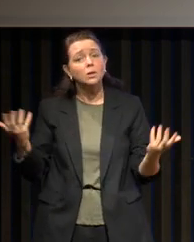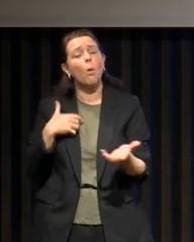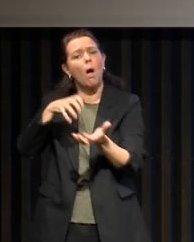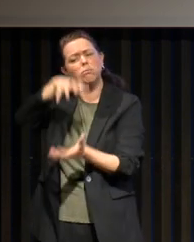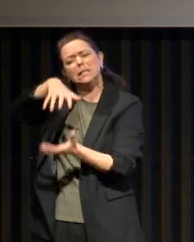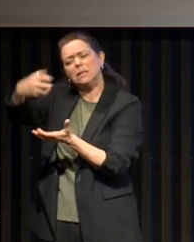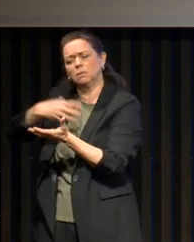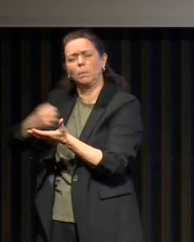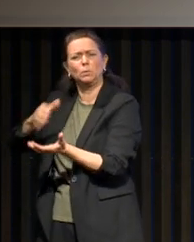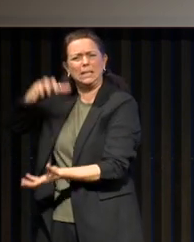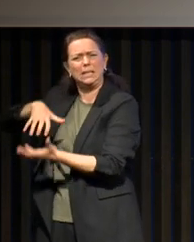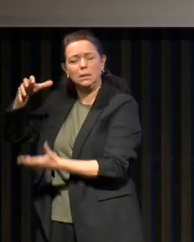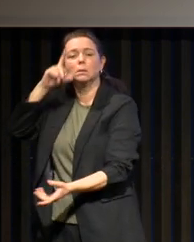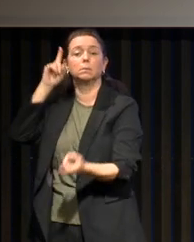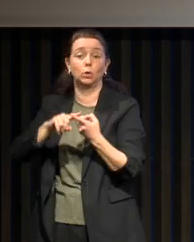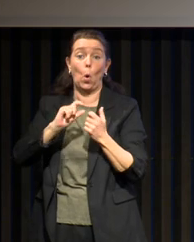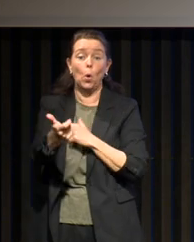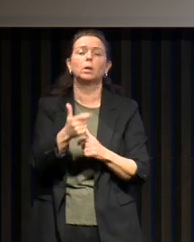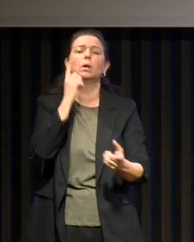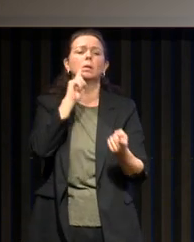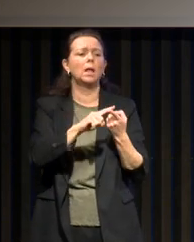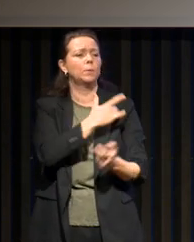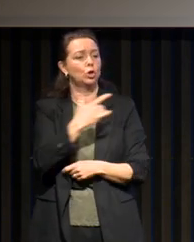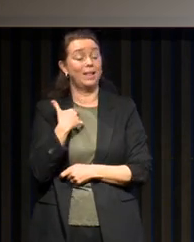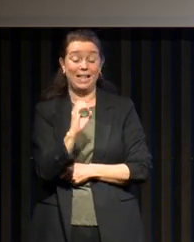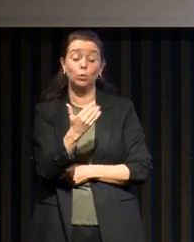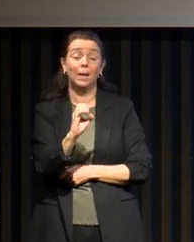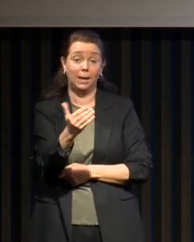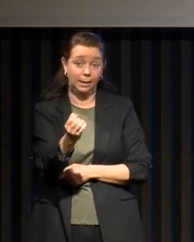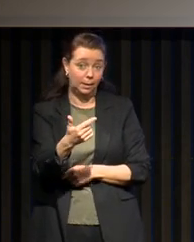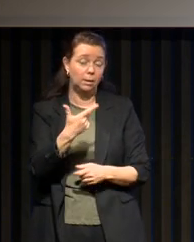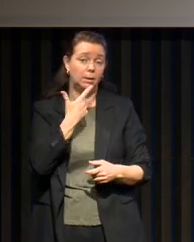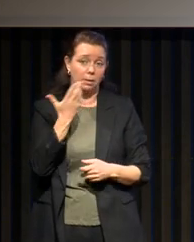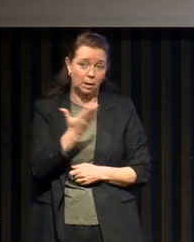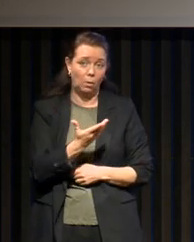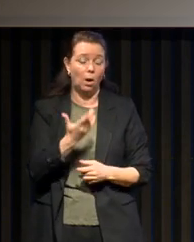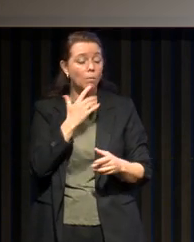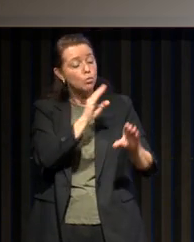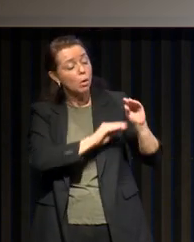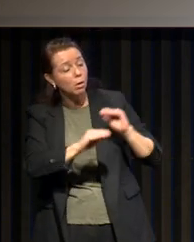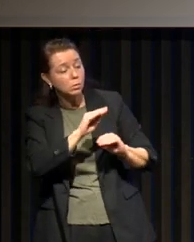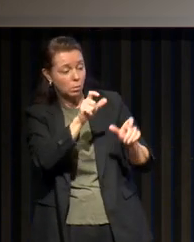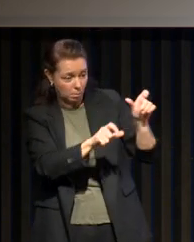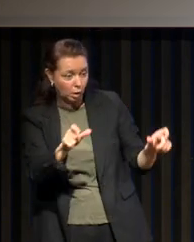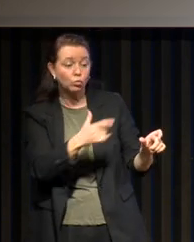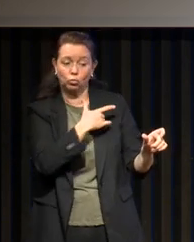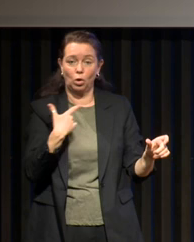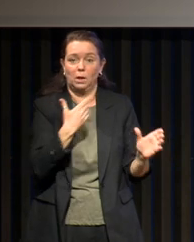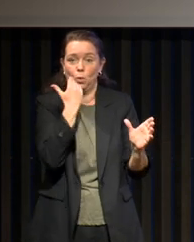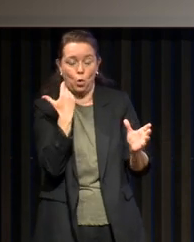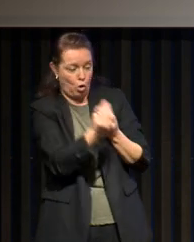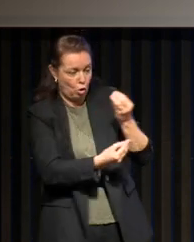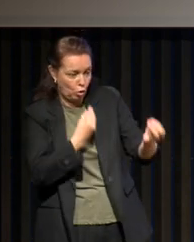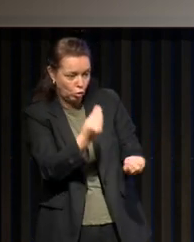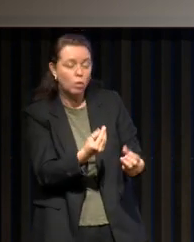un autre enjeu, l'enjeu de la santé numérique. Le fait que, pour améliorer la santé des gens avec un syndrome d'apnée obstructive du sommeil,